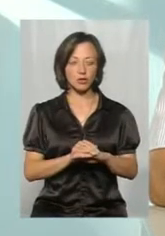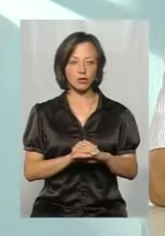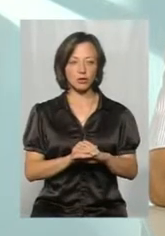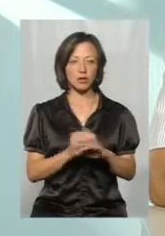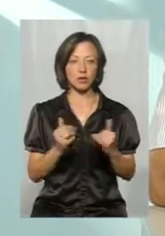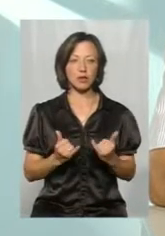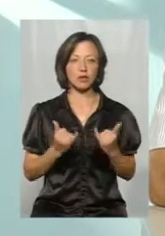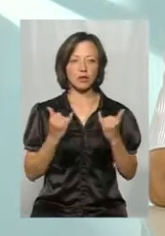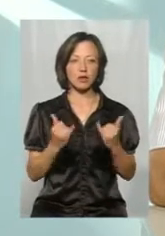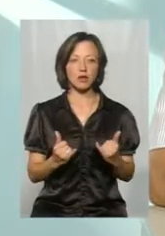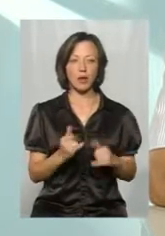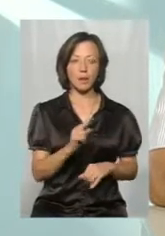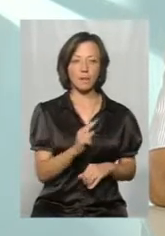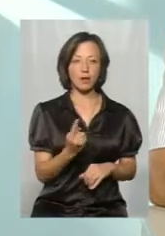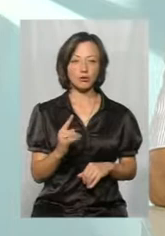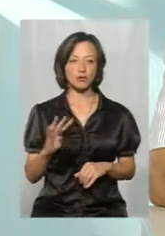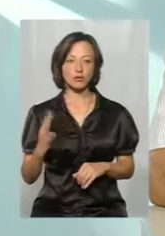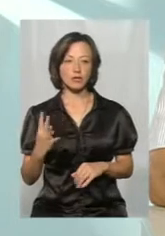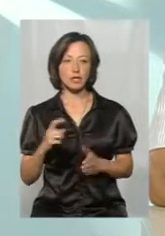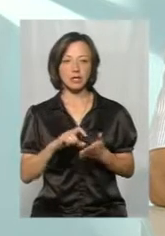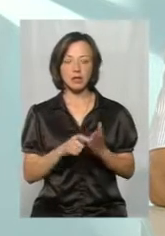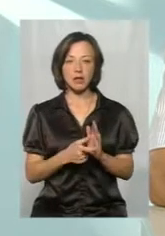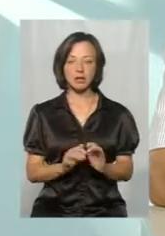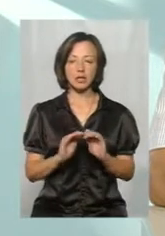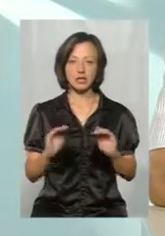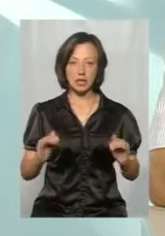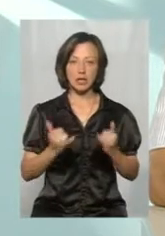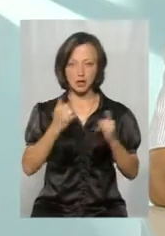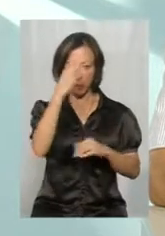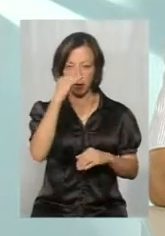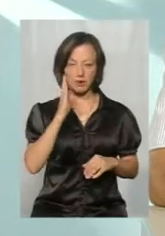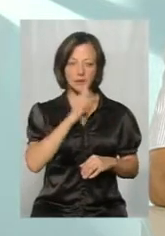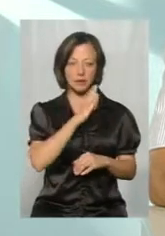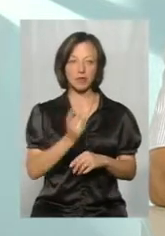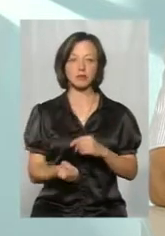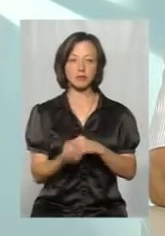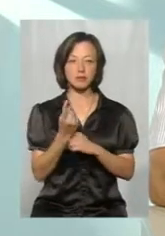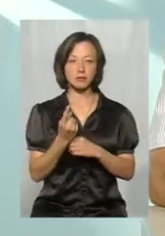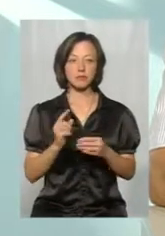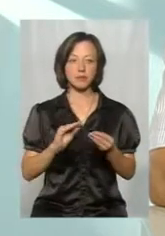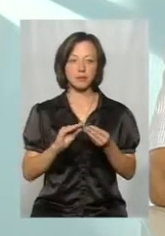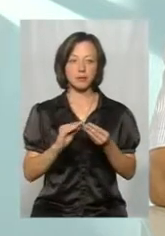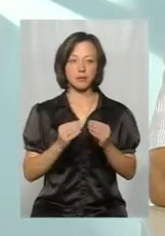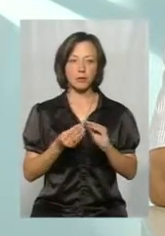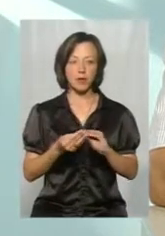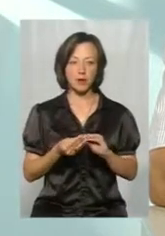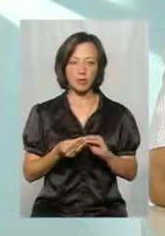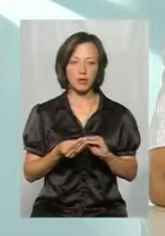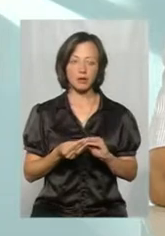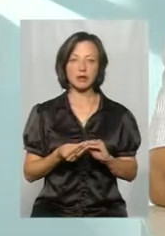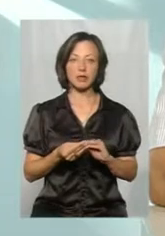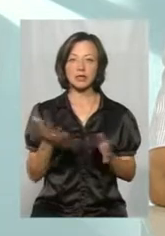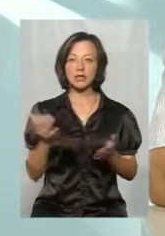перших, четвертих класів, відповідно для дітей і для батьків, постала проблема